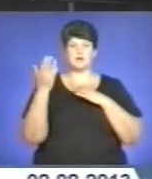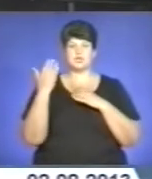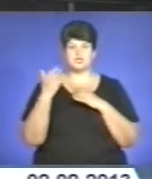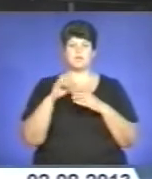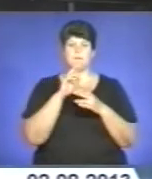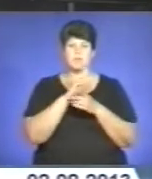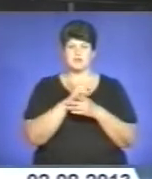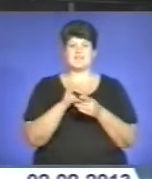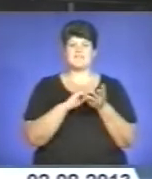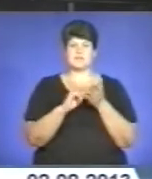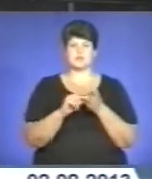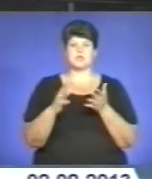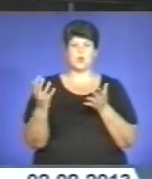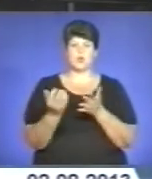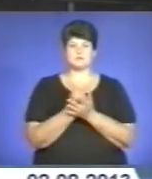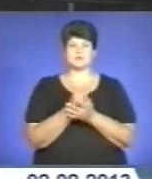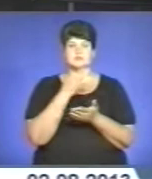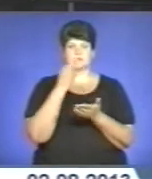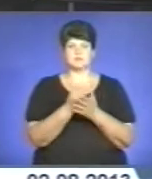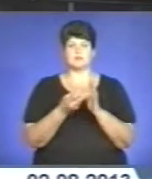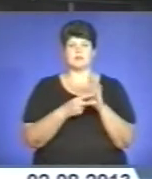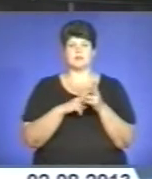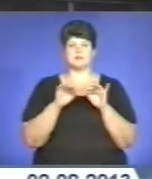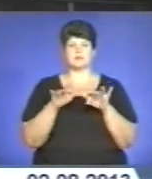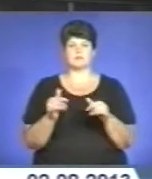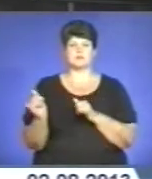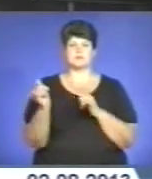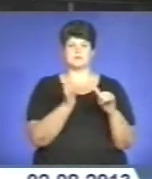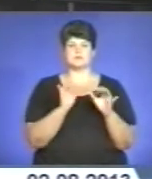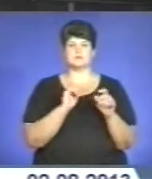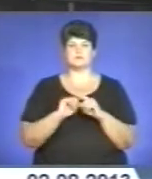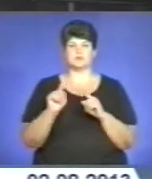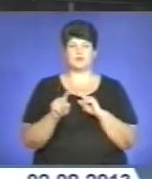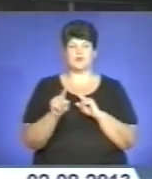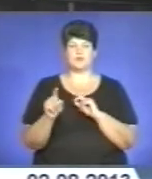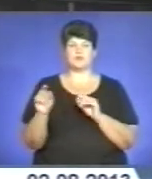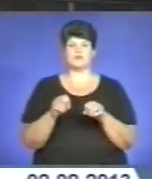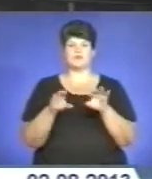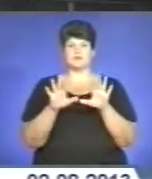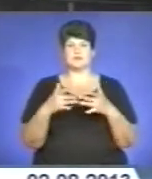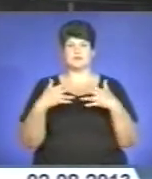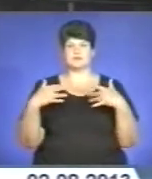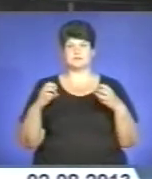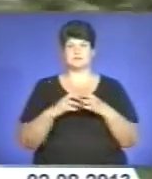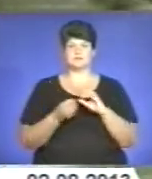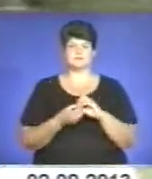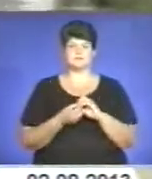відзначили успіхи та накреслили подальший план дій по забезпеченню оперативного реагування на різноманітні катаклізми.